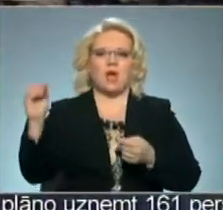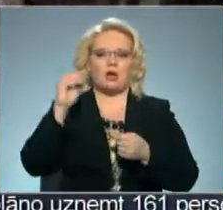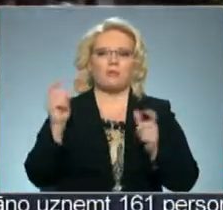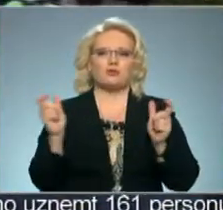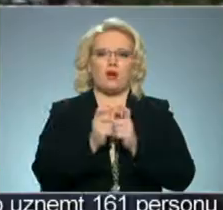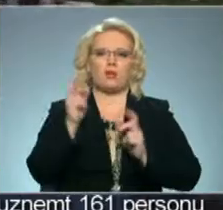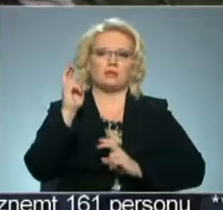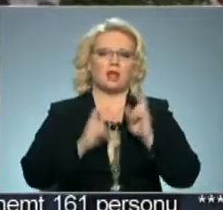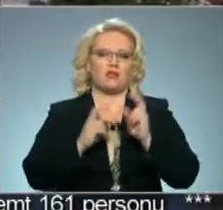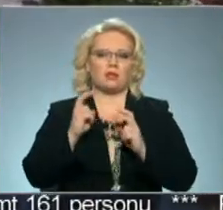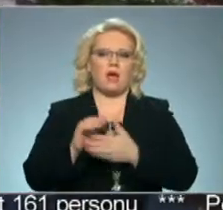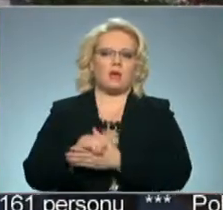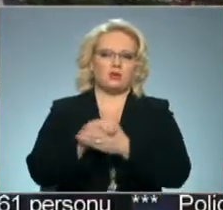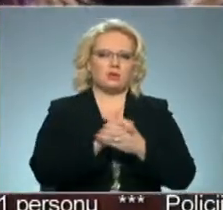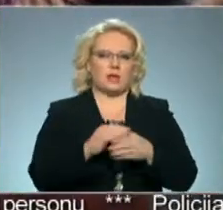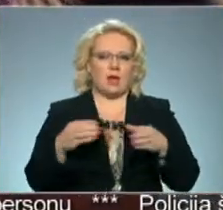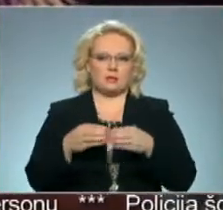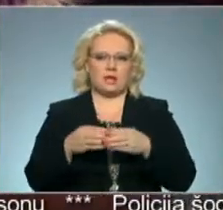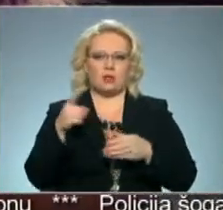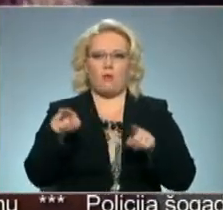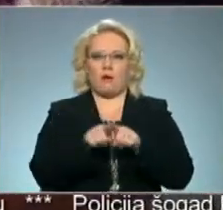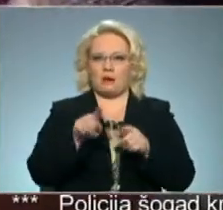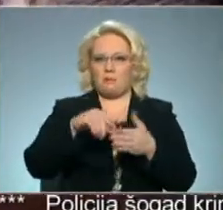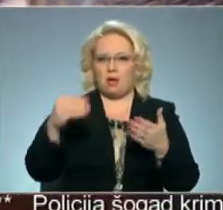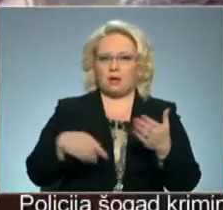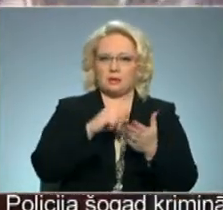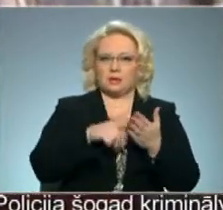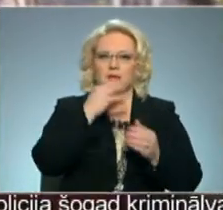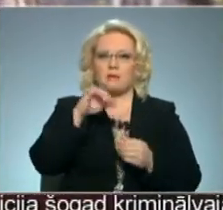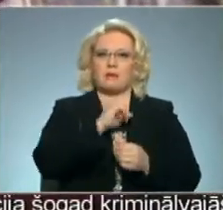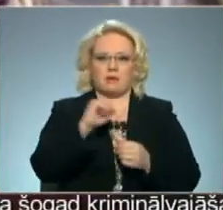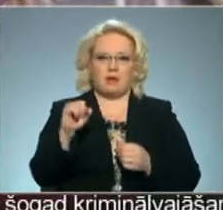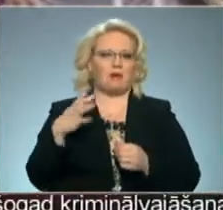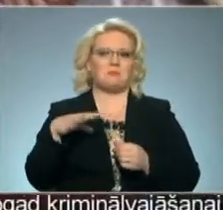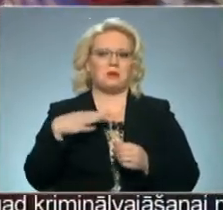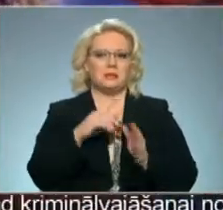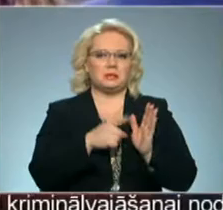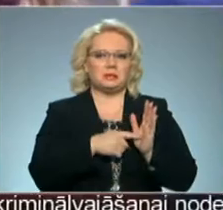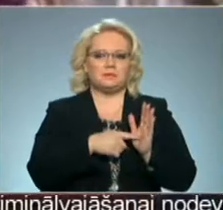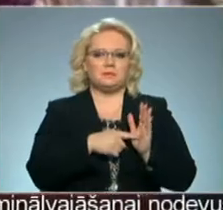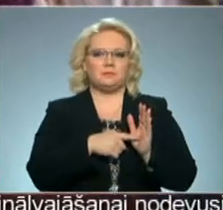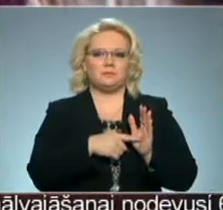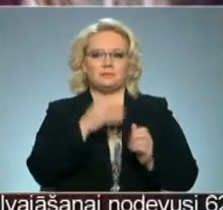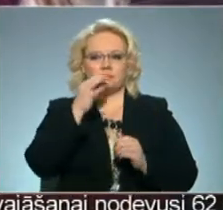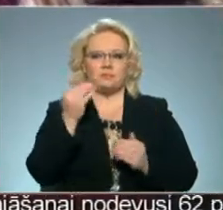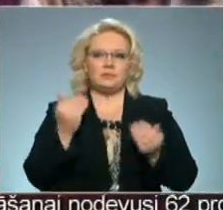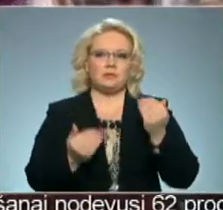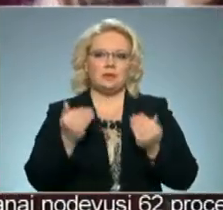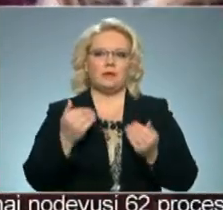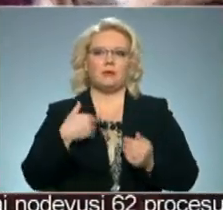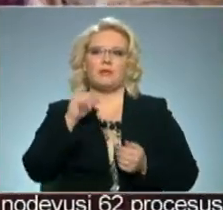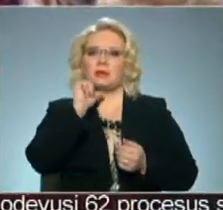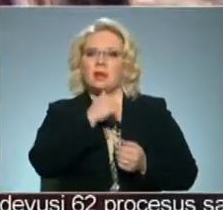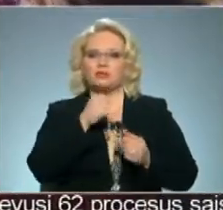šokolādes ražotāju asociācijai. Un tu arī parakstījies? Jā. Kāpēc? Nu, droši vien tāpēc, ka man